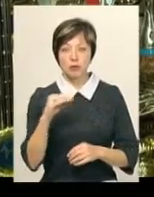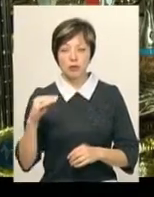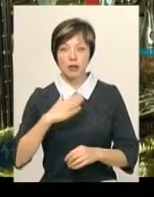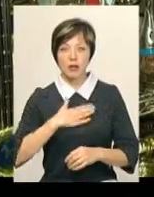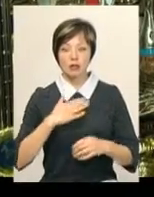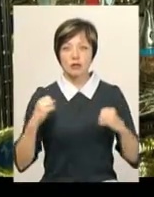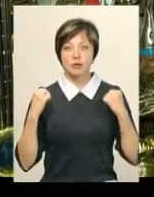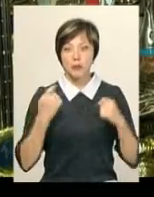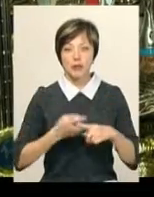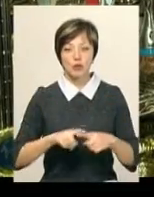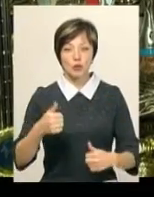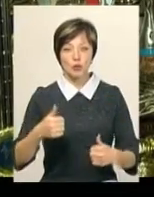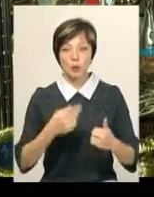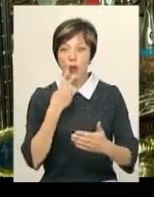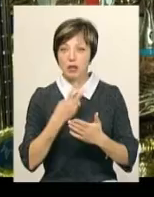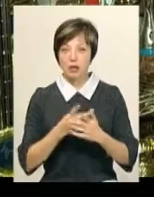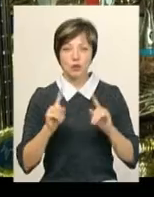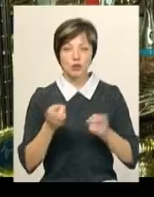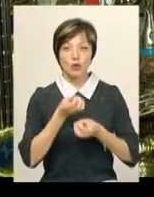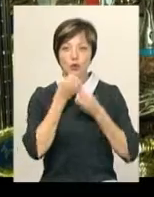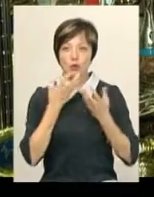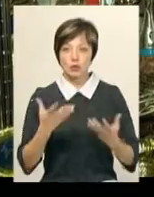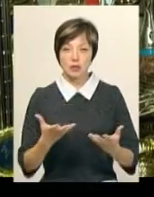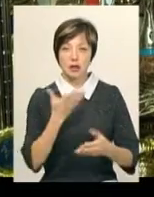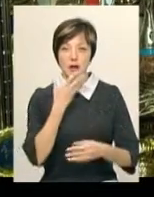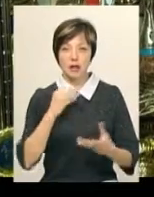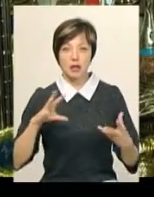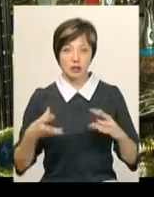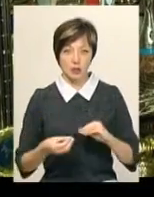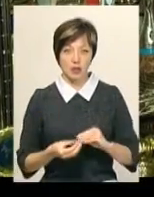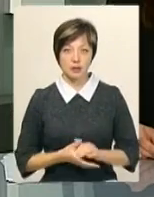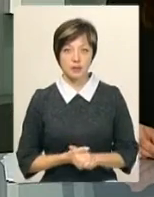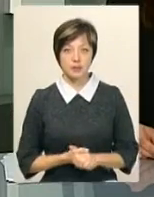спортсмени на цьому турнірі показали дуже достойні, гарні результати.